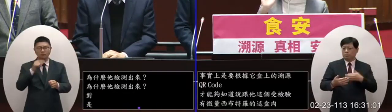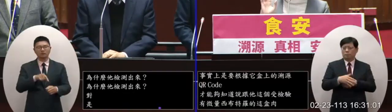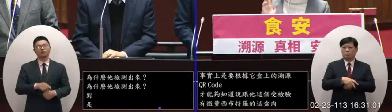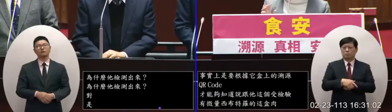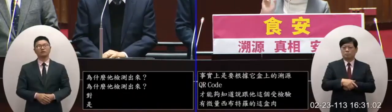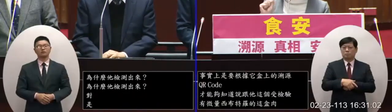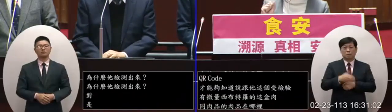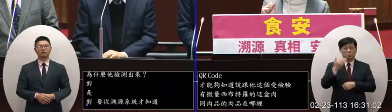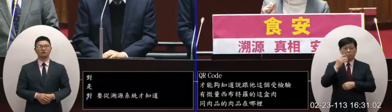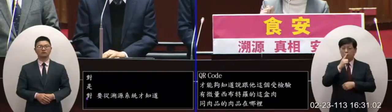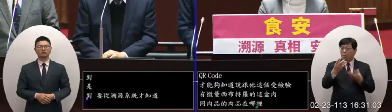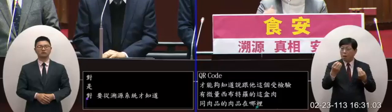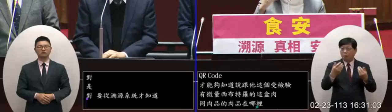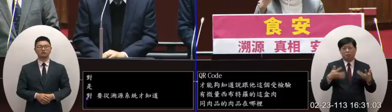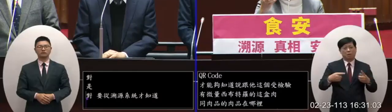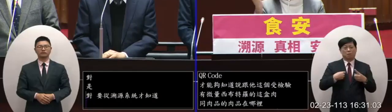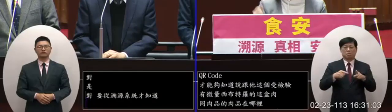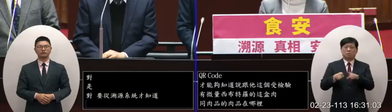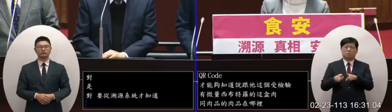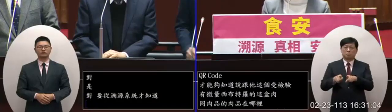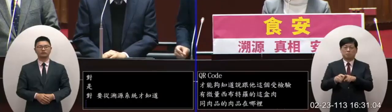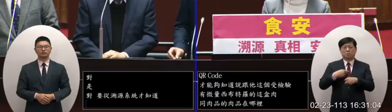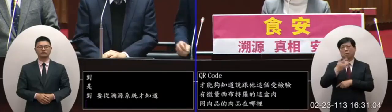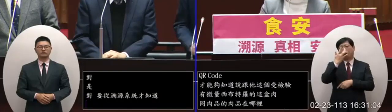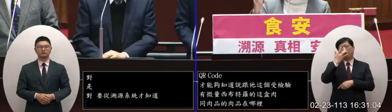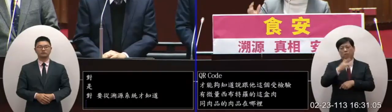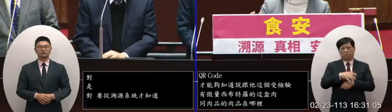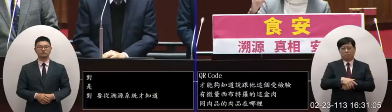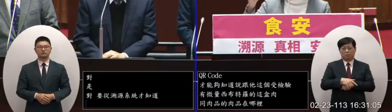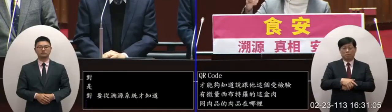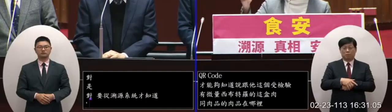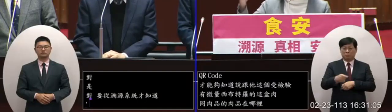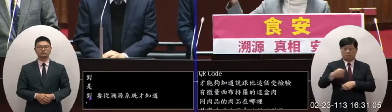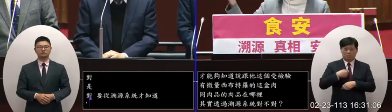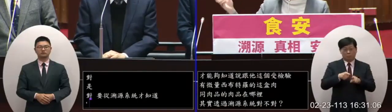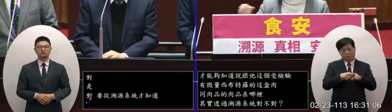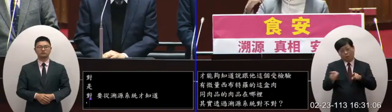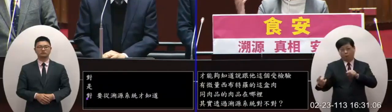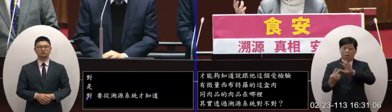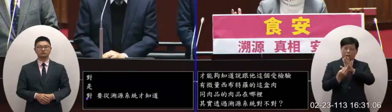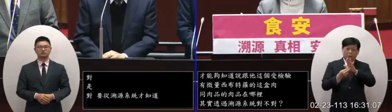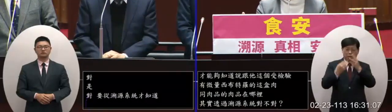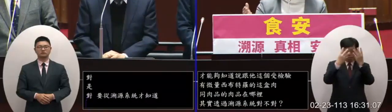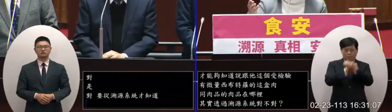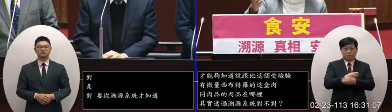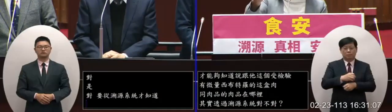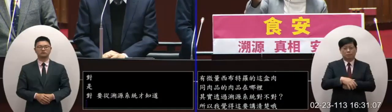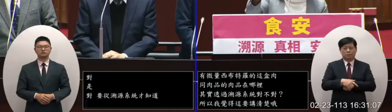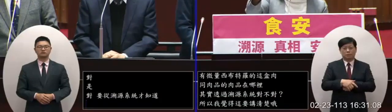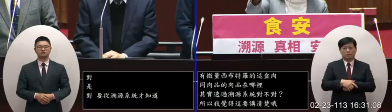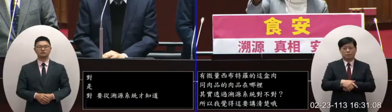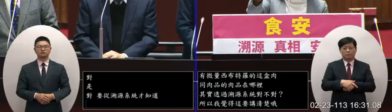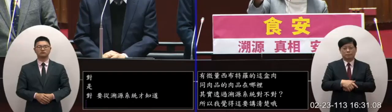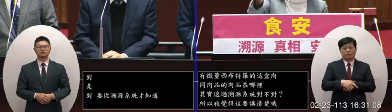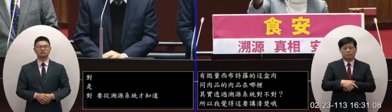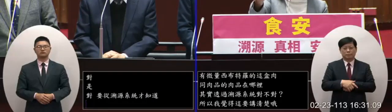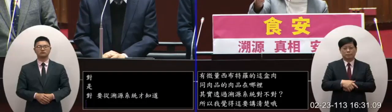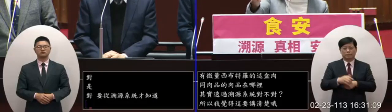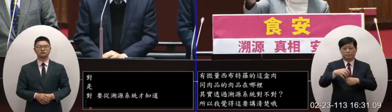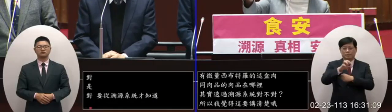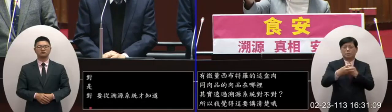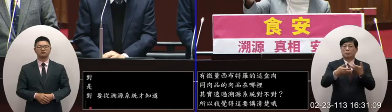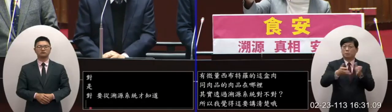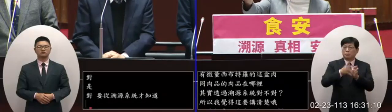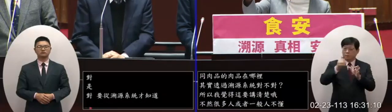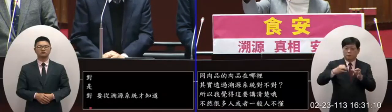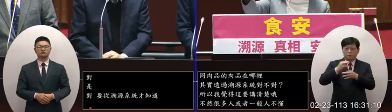喔不然呢很多人或是一般人不懂的話就會被似是而非而混淆了所以農業部